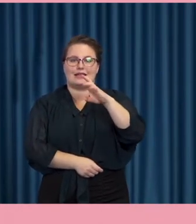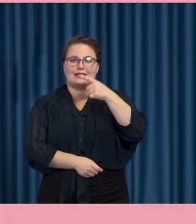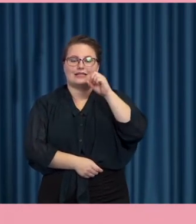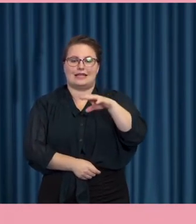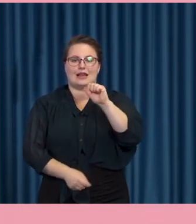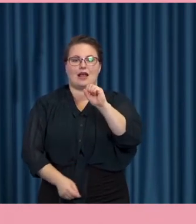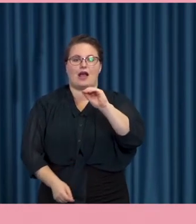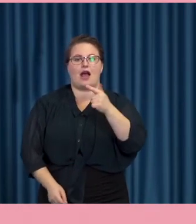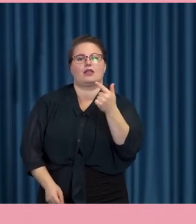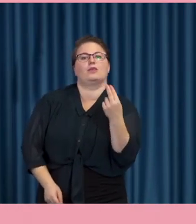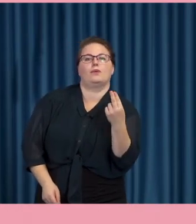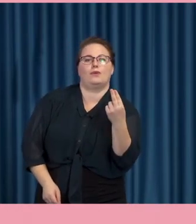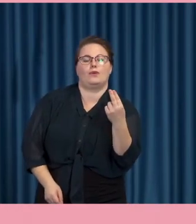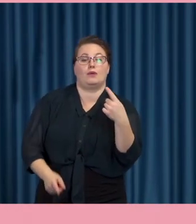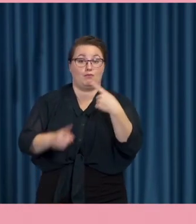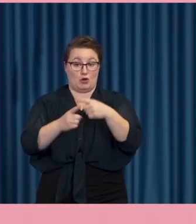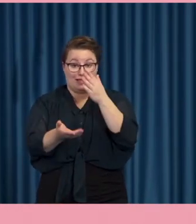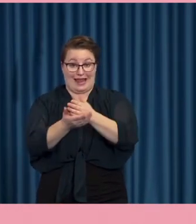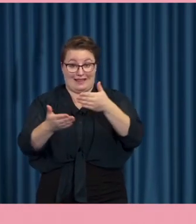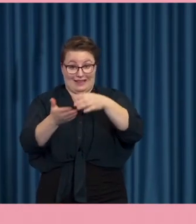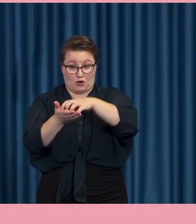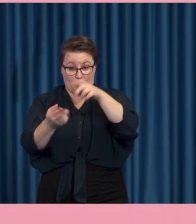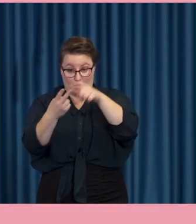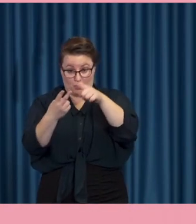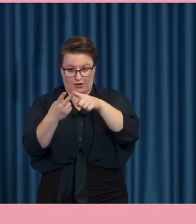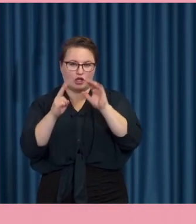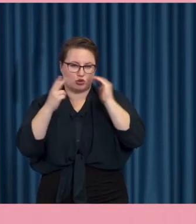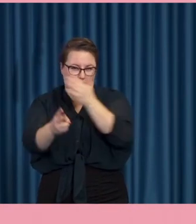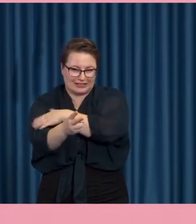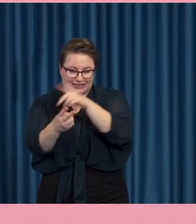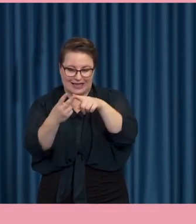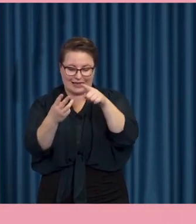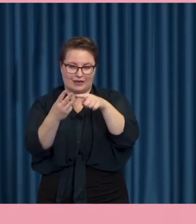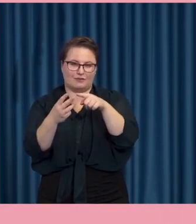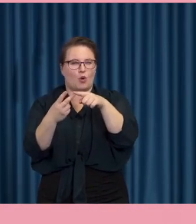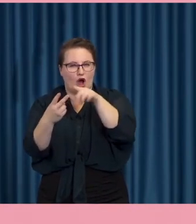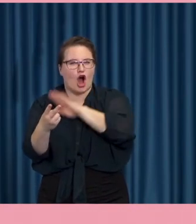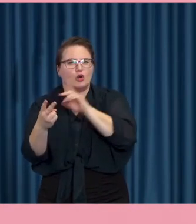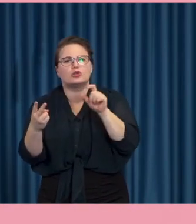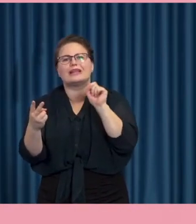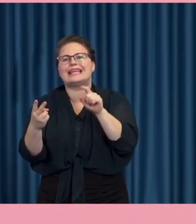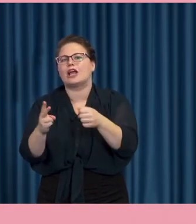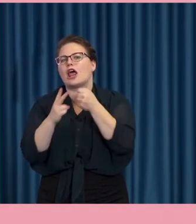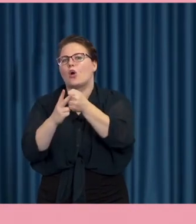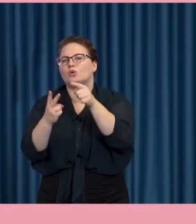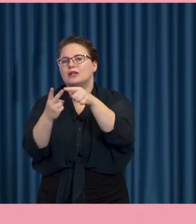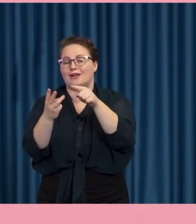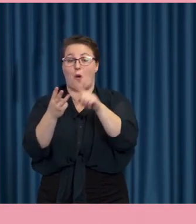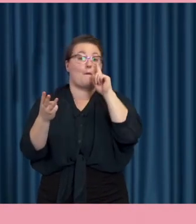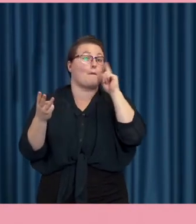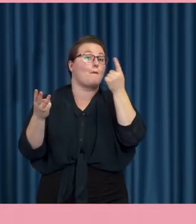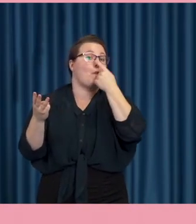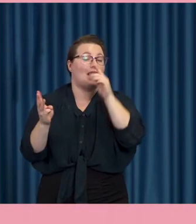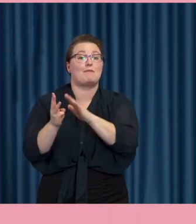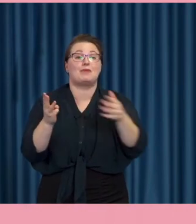gör. Rättvik hur de har jobbat med socialtjänsten där och digitala coacher. Och sen förstås Bollnäs bibliotek